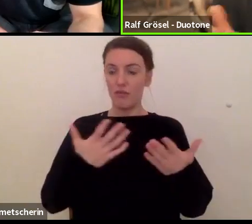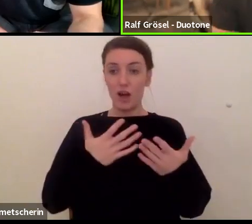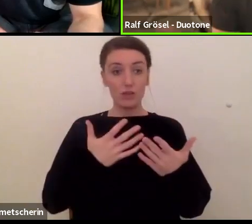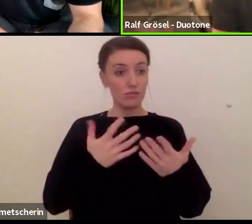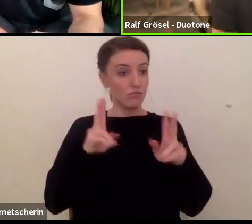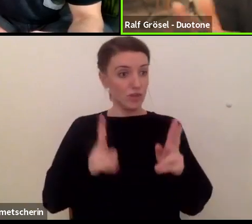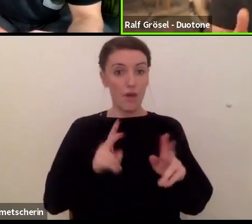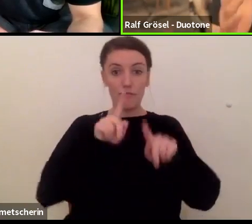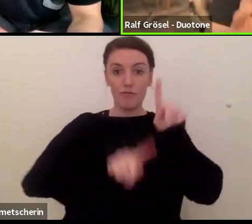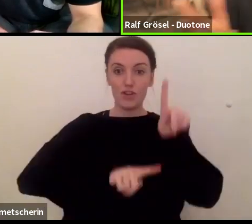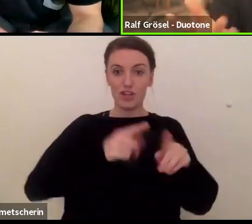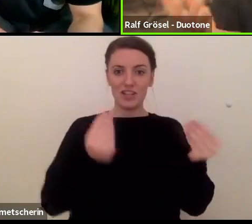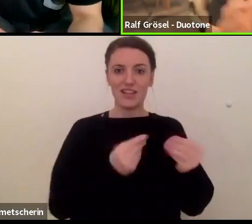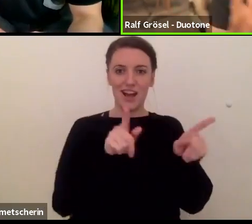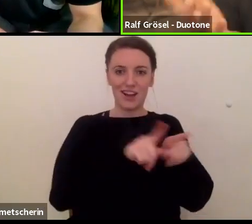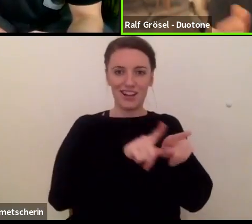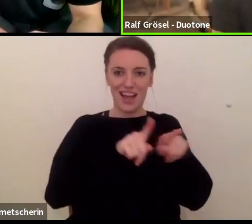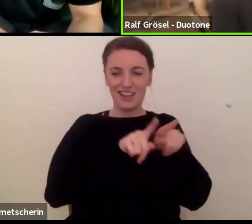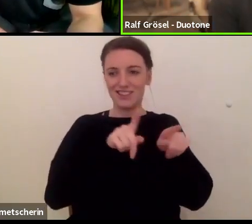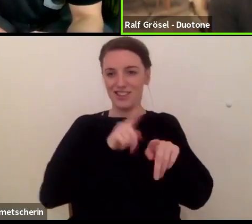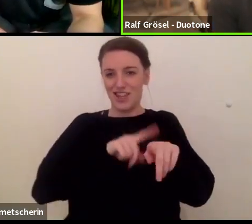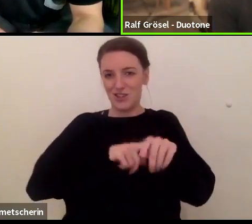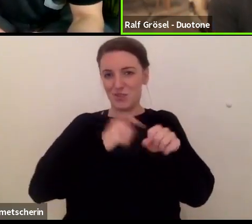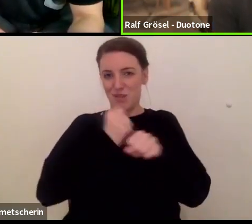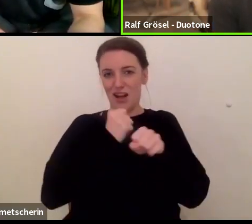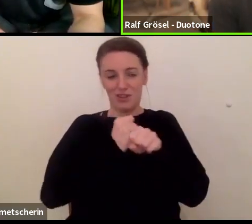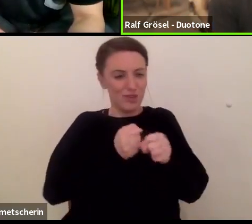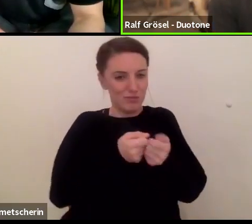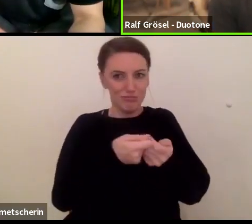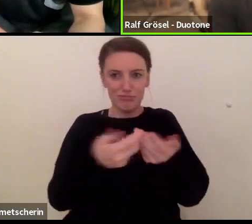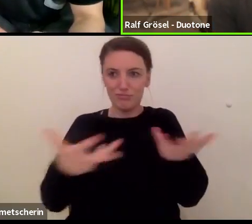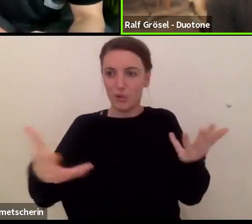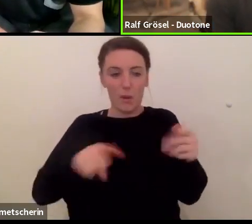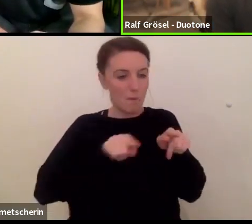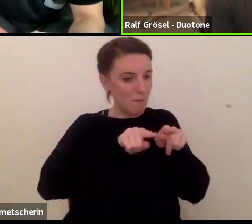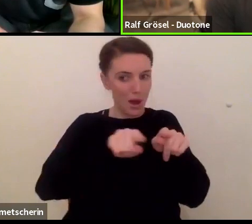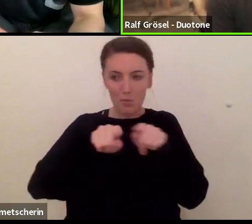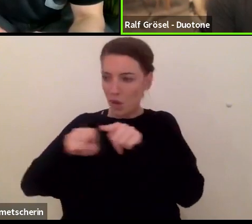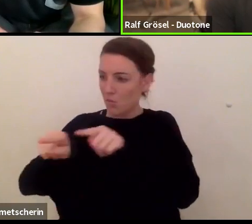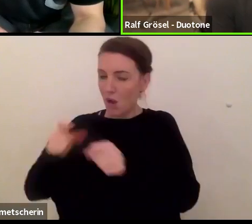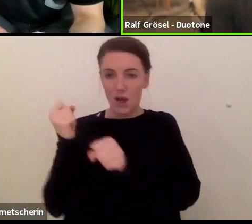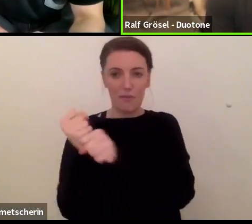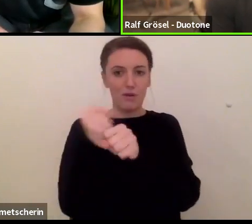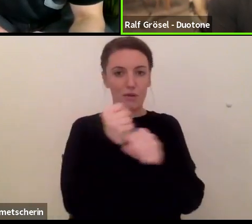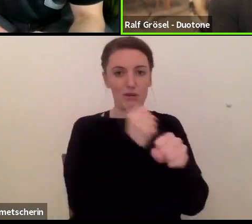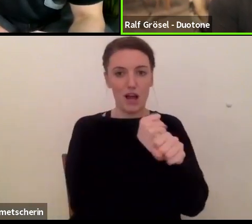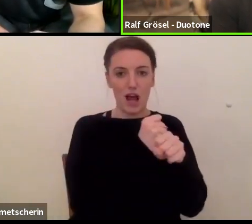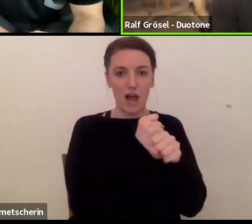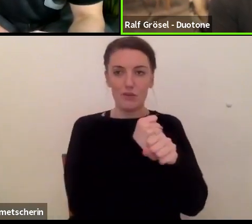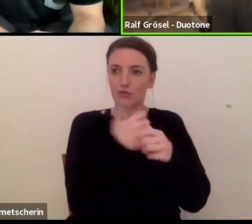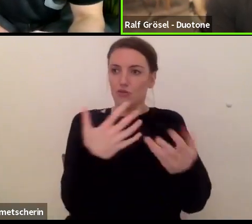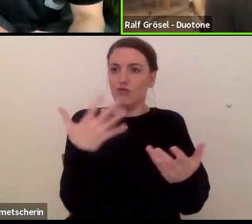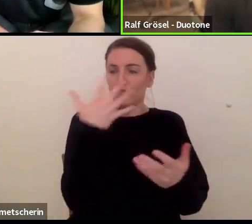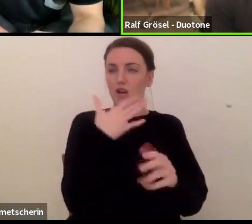ja, gleichzeitig parallel, wie man sich das jetzt vorstellen möchte. Also, man wird nicht einfach so Kite